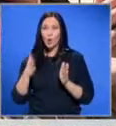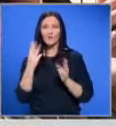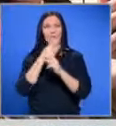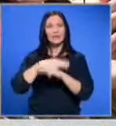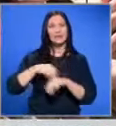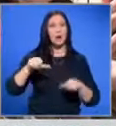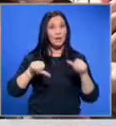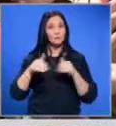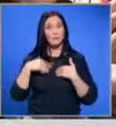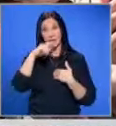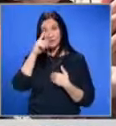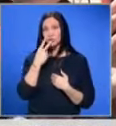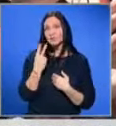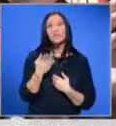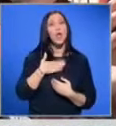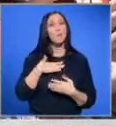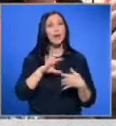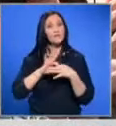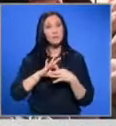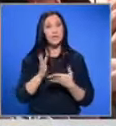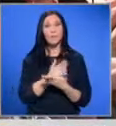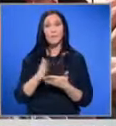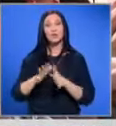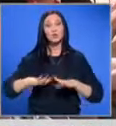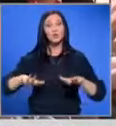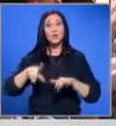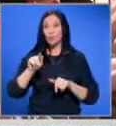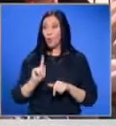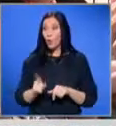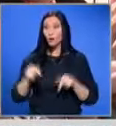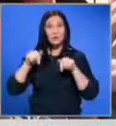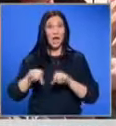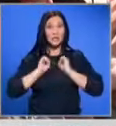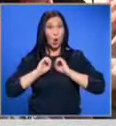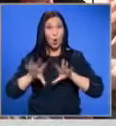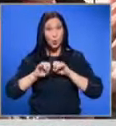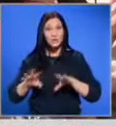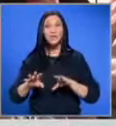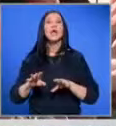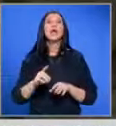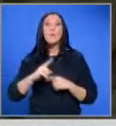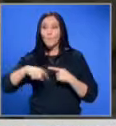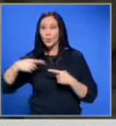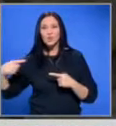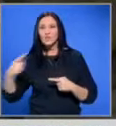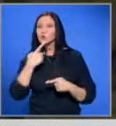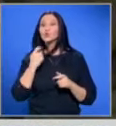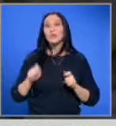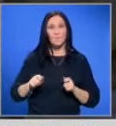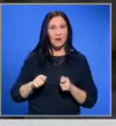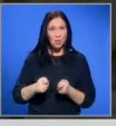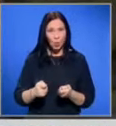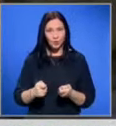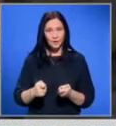За мен е важно да се види има ли връзка между ситуацията, която сега се огласи и образованото производство за принуда